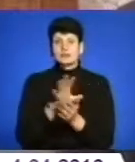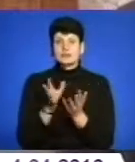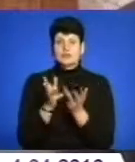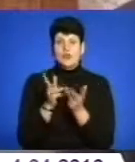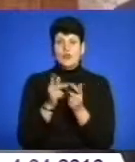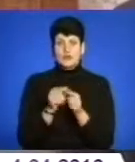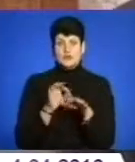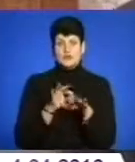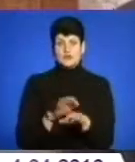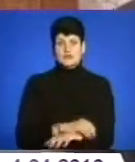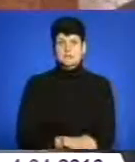проводитися.